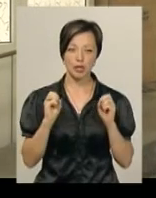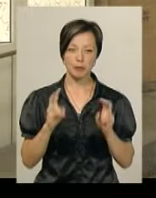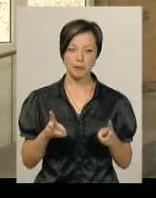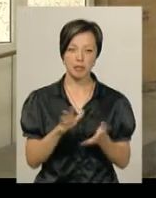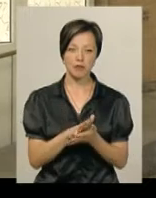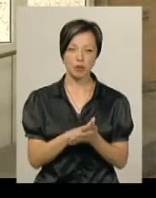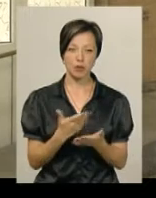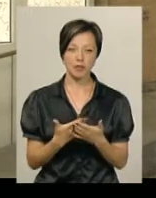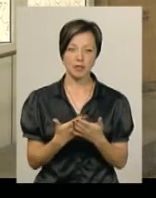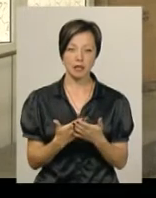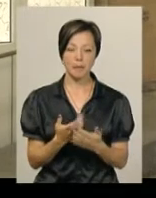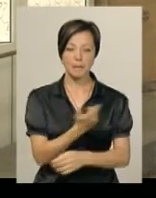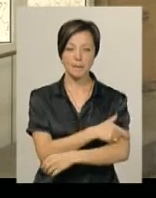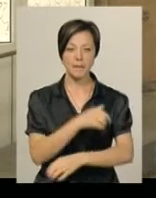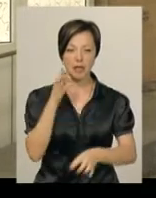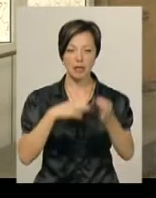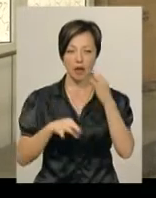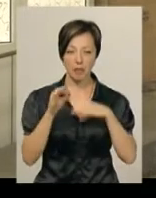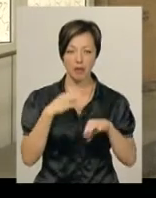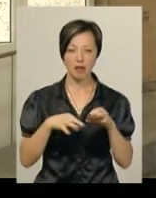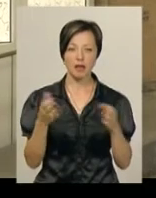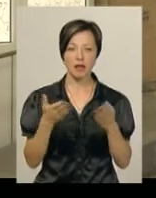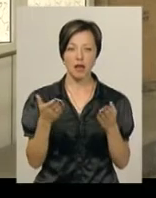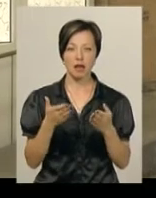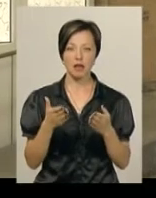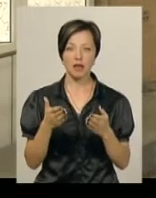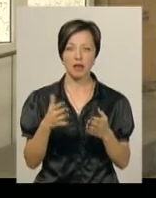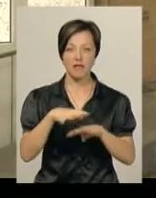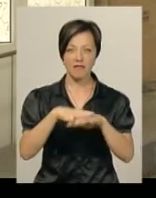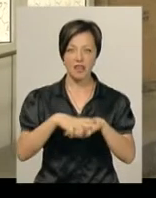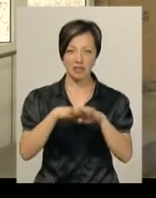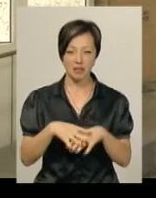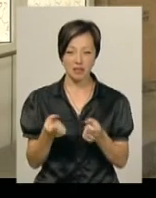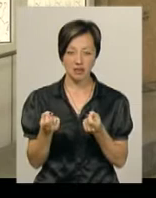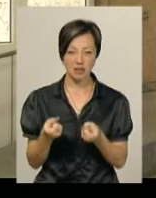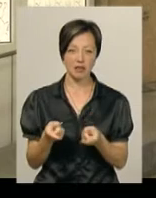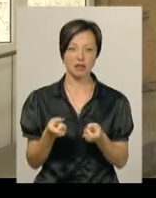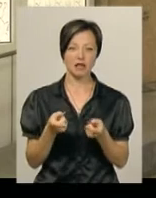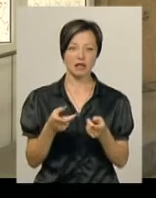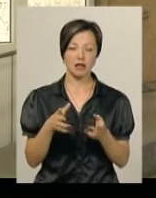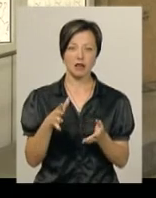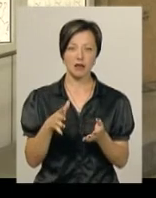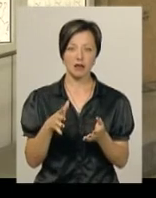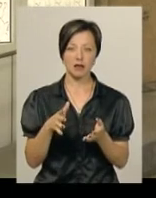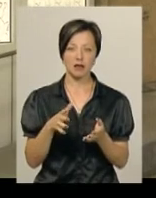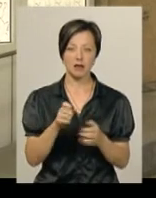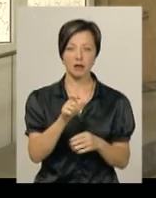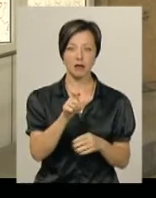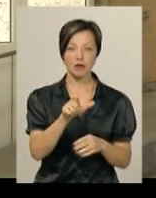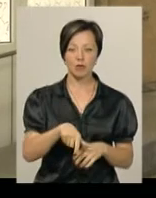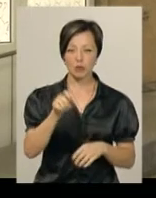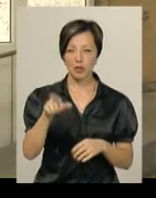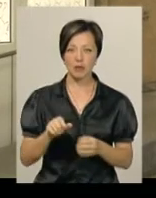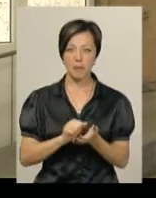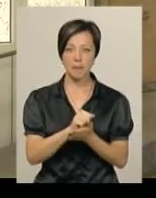відходів, такі як і медикаменти, такі як і відпрацьовані фільтри, такі як тарас під миючих